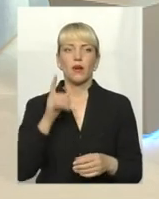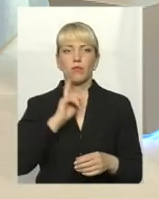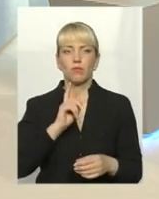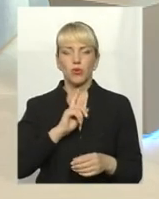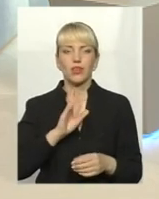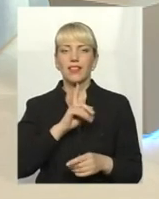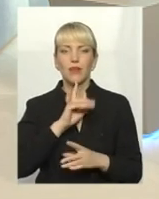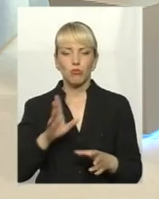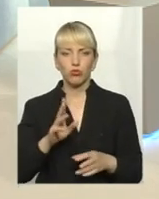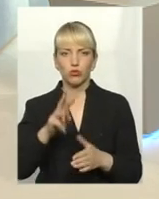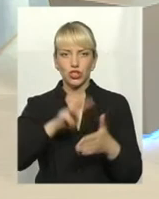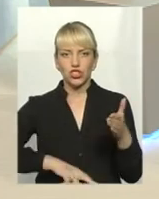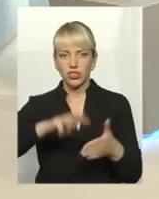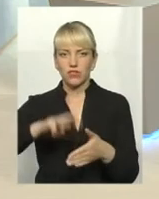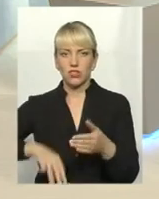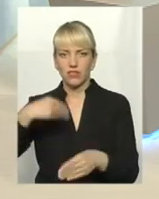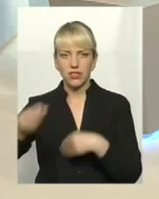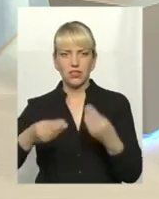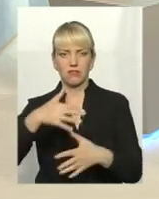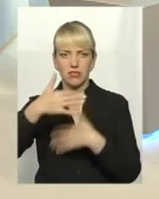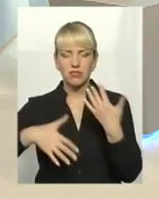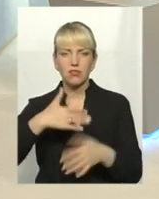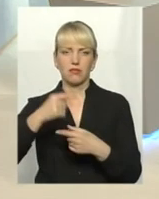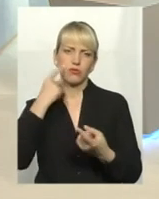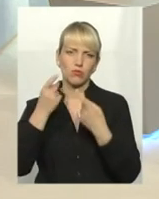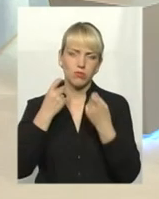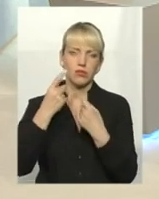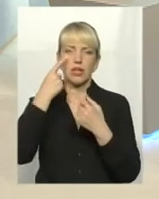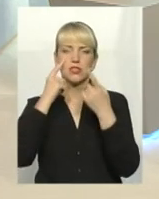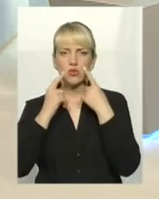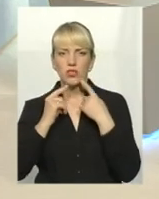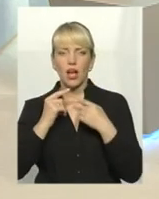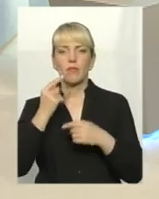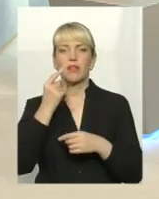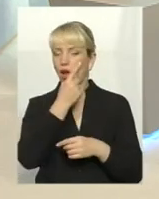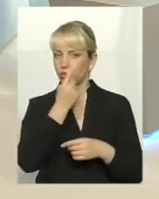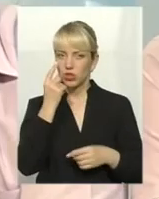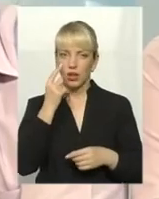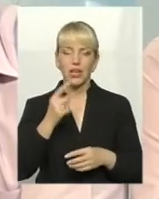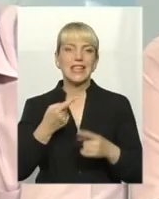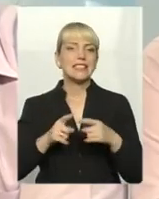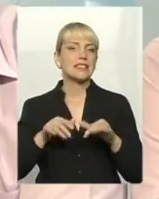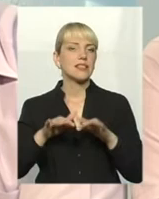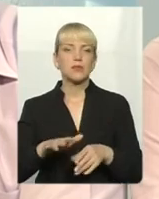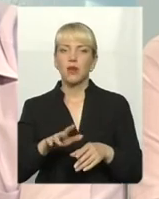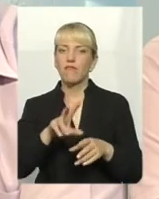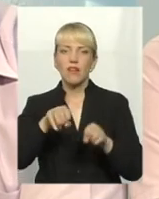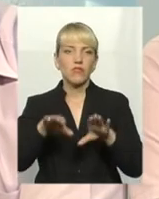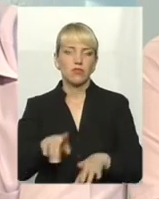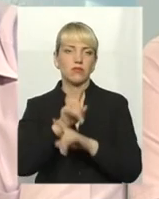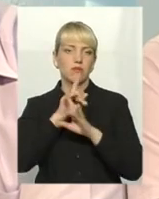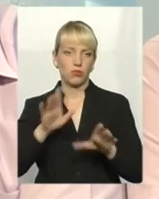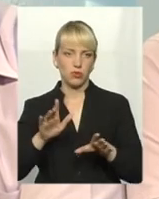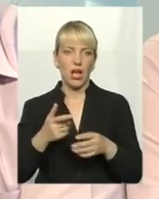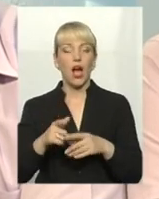путі не буде притягнути до відповідальності зі скандалом, потім з ображеннями, зі сльозами навіть в деяких випадках, то справа не рухнеться. А коли вже йде поголос про